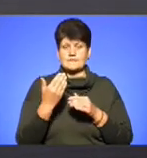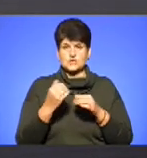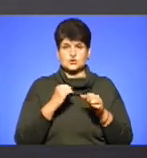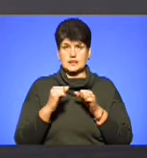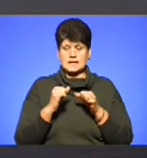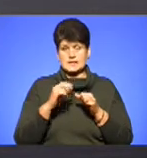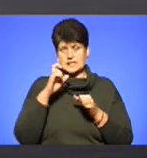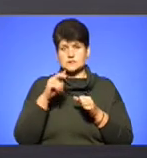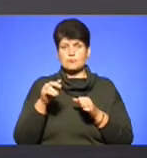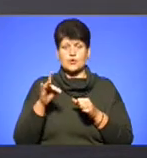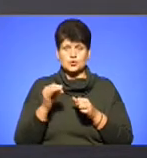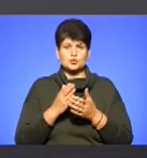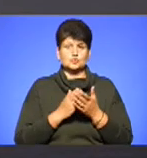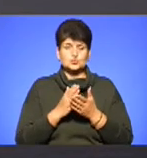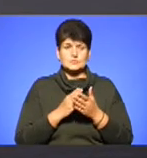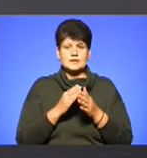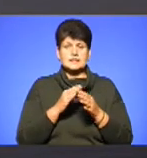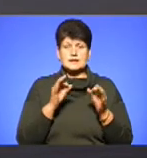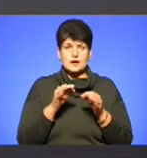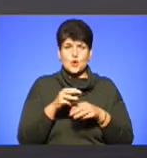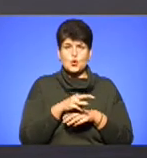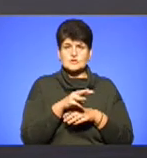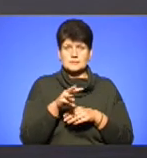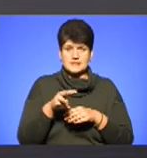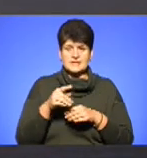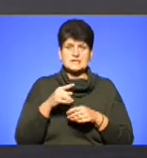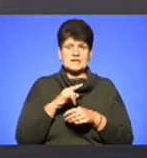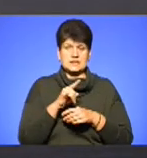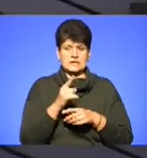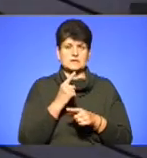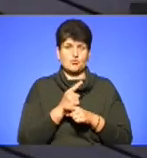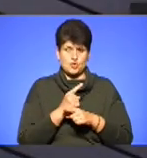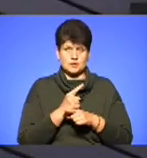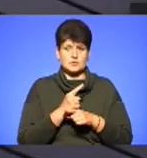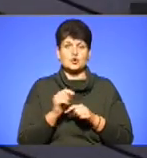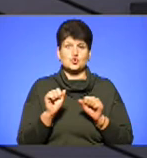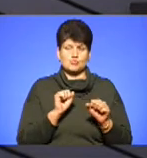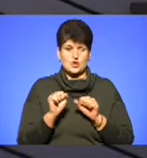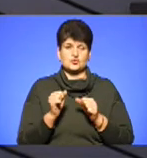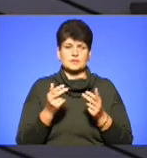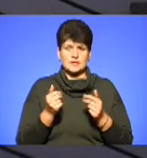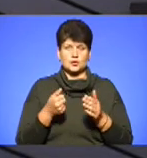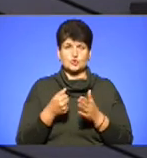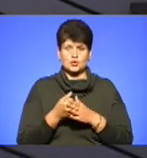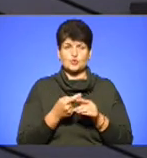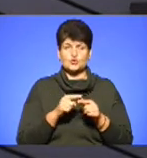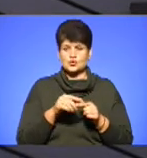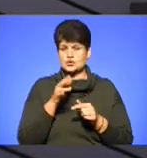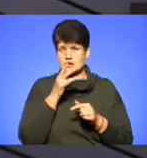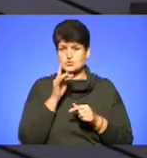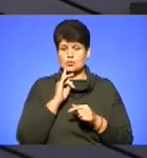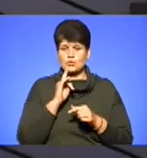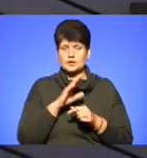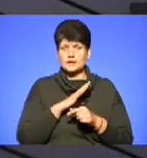Держпроспоживслужби жодне розпилення з літаків заборонено? Так, заборонено розпорядженням. До цього часу, поки не буде